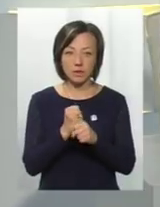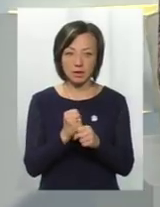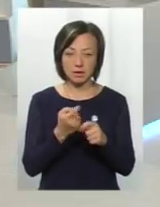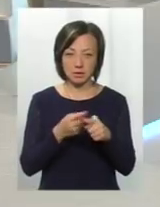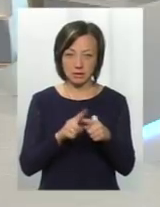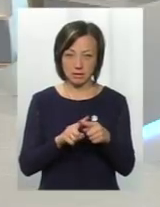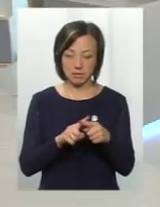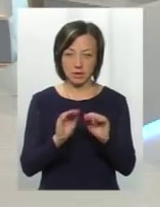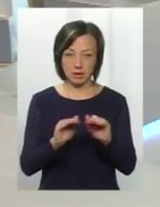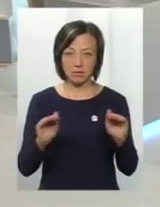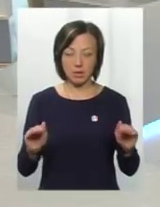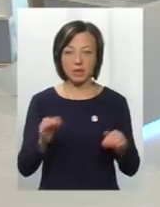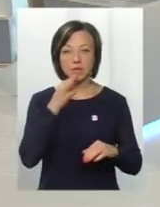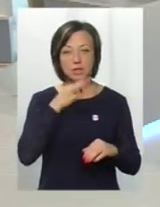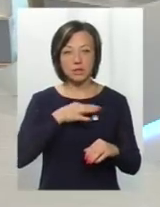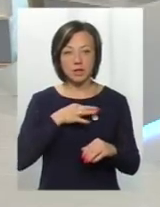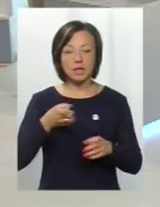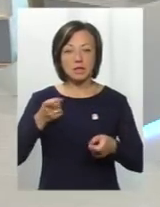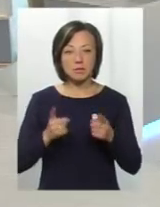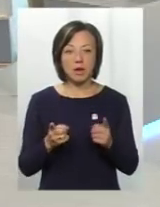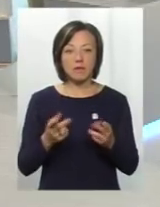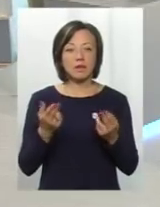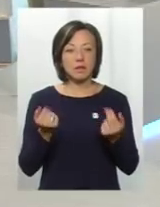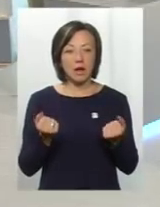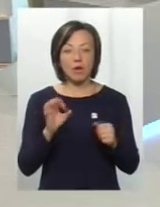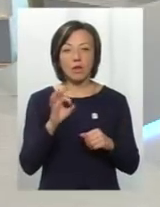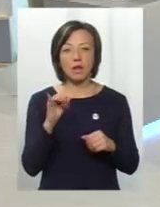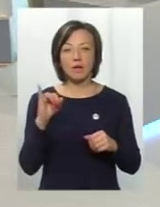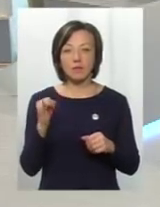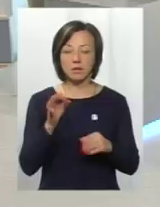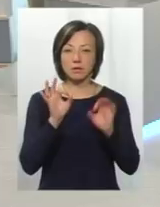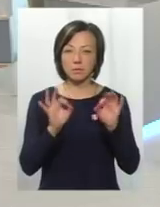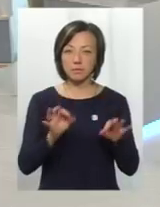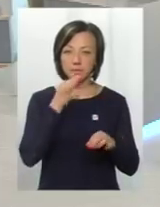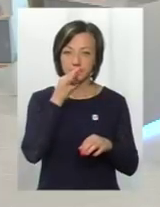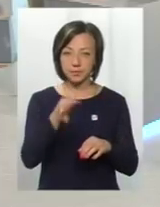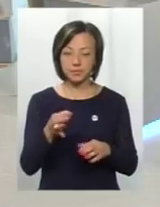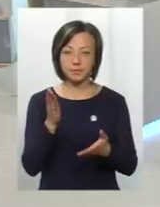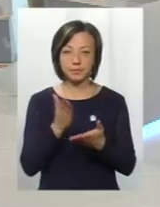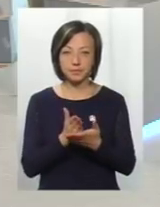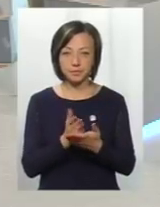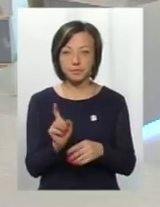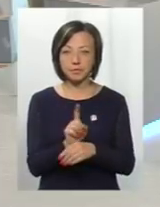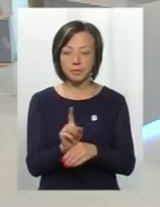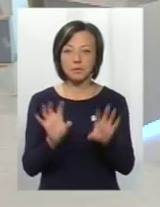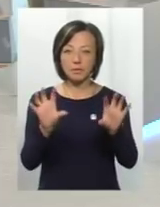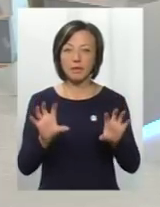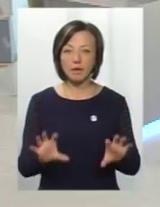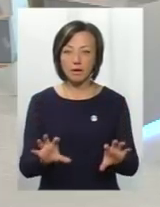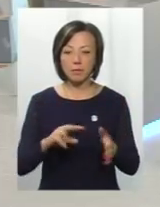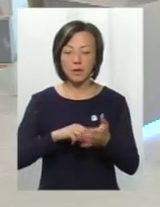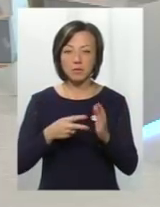далі. А скажіть, насправді, так, Олег Іванович правильно відмітив, є норма закону, яка